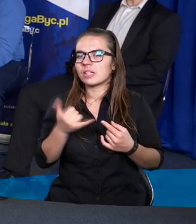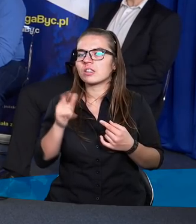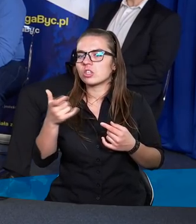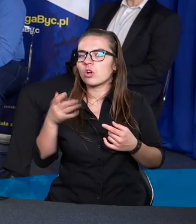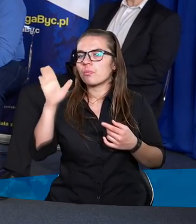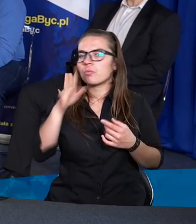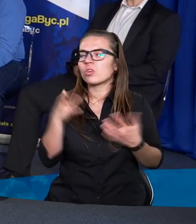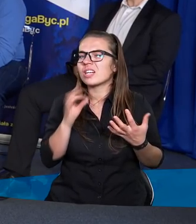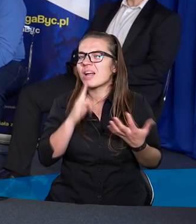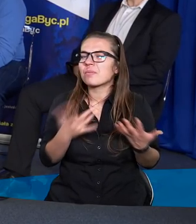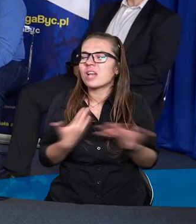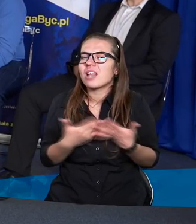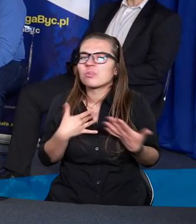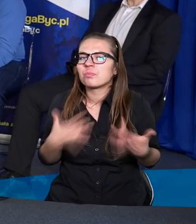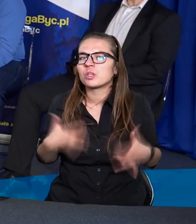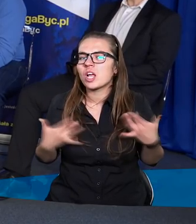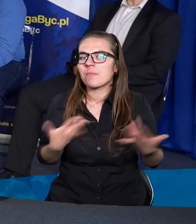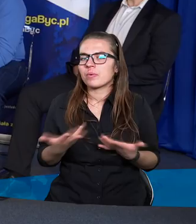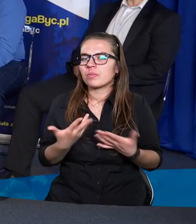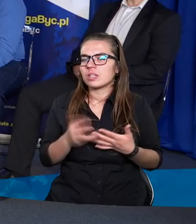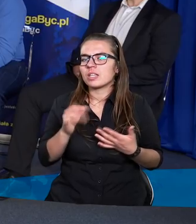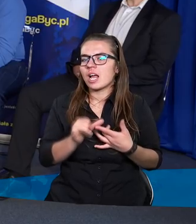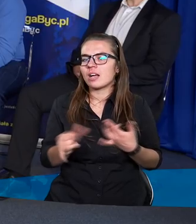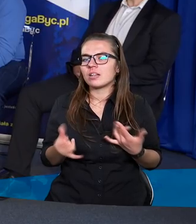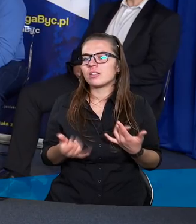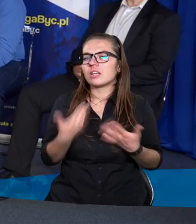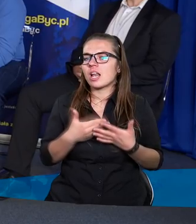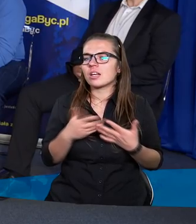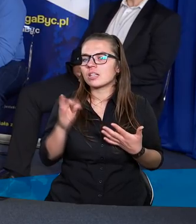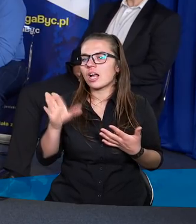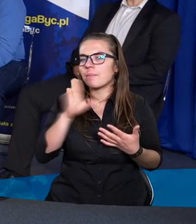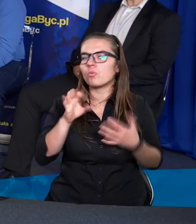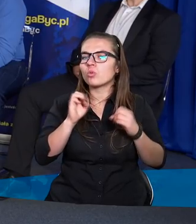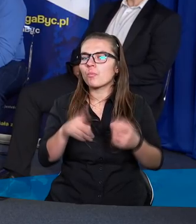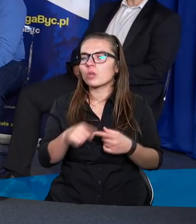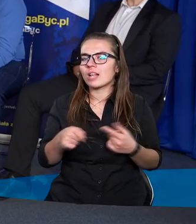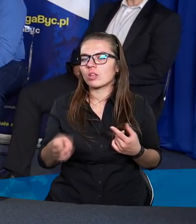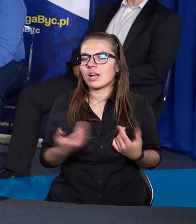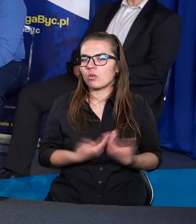Dlaczego Pan Bóg i szczególnie kiedy cierpimy to, dodajemy to pytanie, dlaczego Pan Bóg do tego dopuszcza?